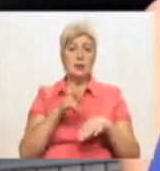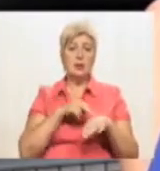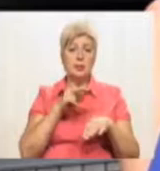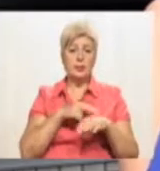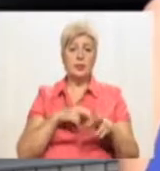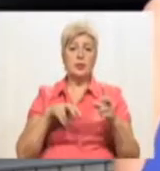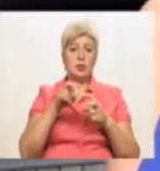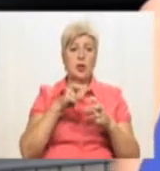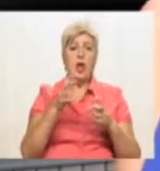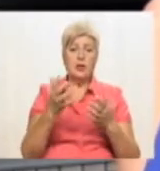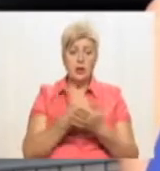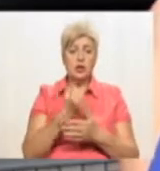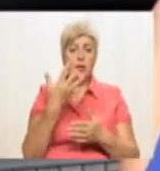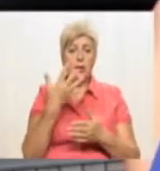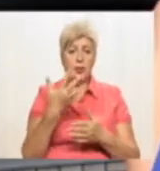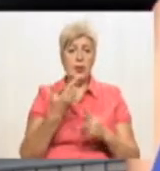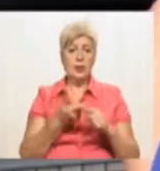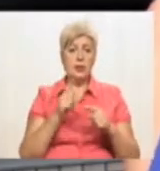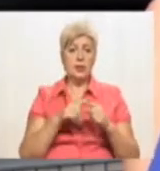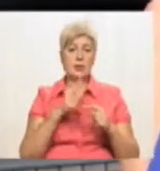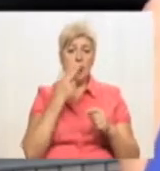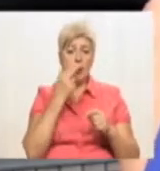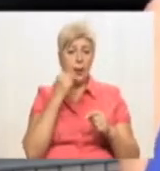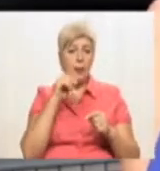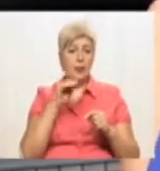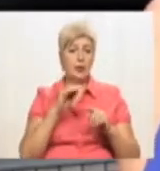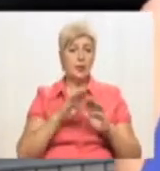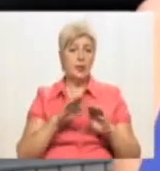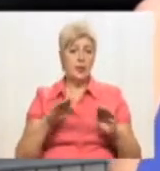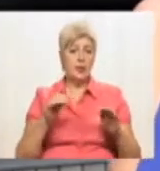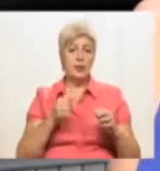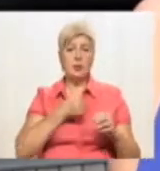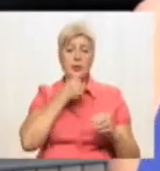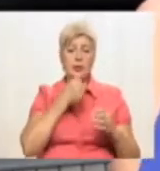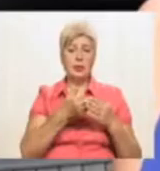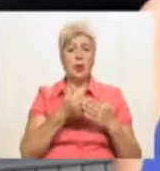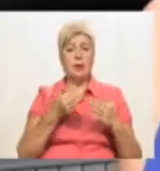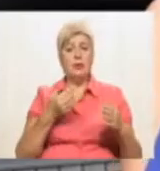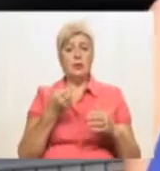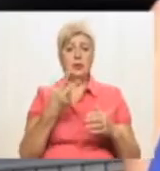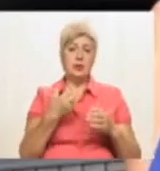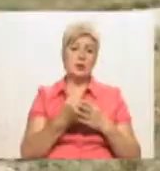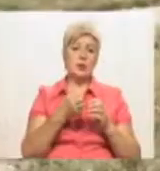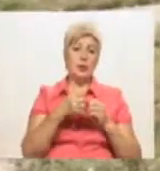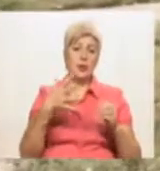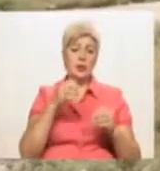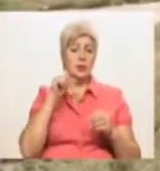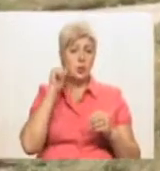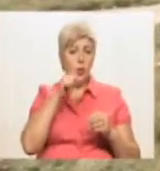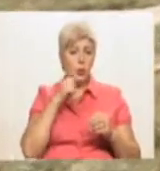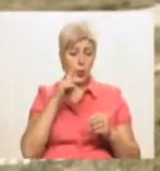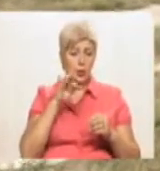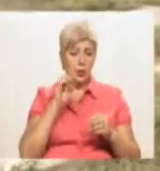встановила п'ятьох. Це неповнолітні підлітки віком від 13 до 15 років. Досудове